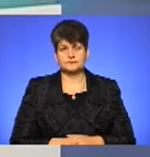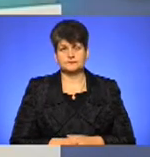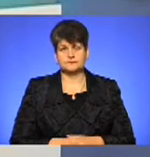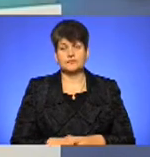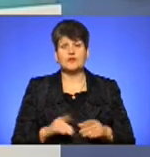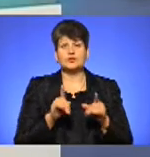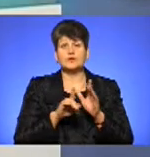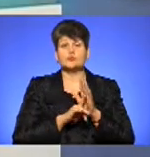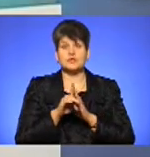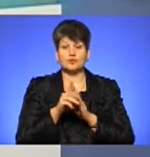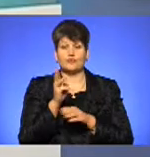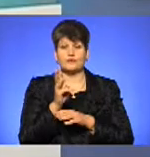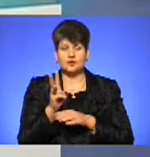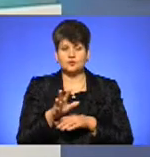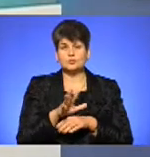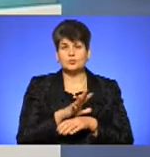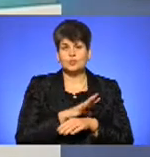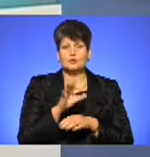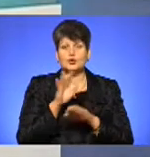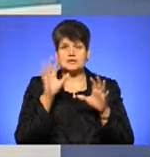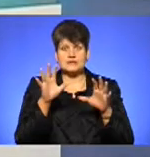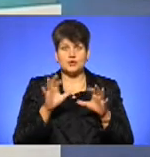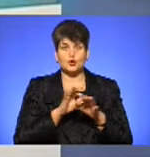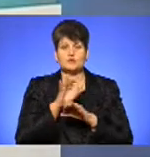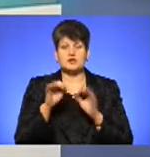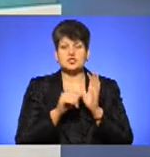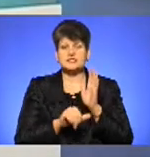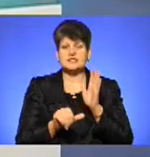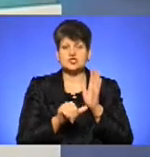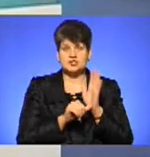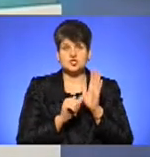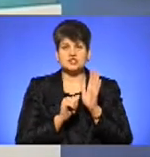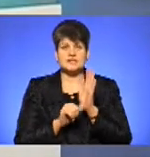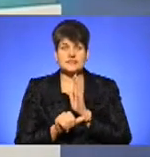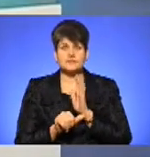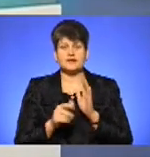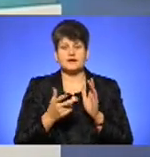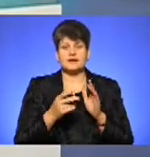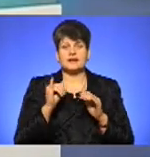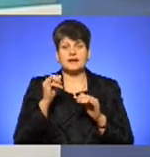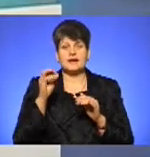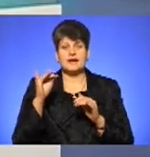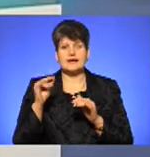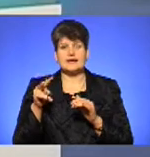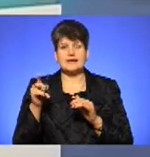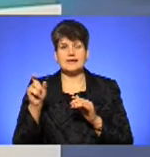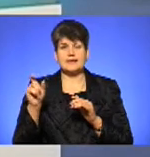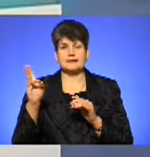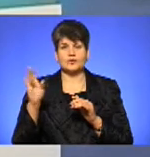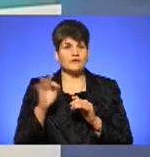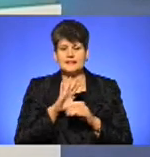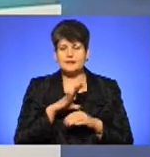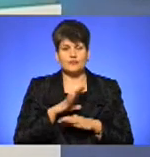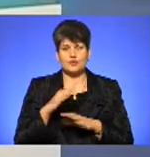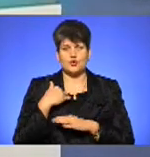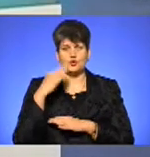На початку відеоматериалу знайшлося про законопроект 66-60 автора Іллєнка. Власне, він не був проголосований, тому